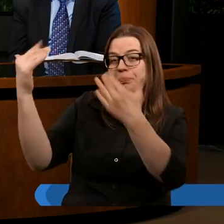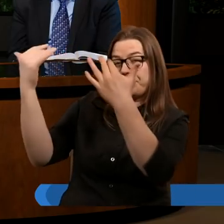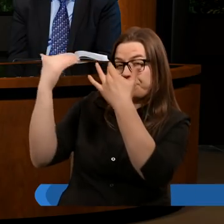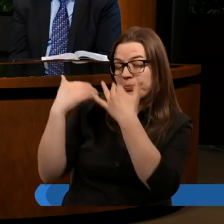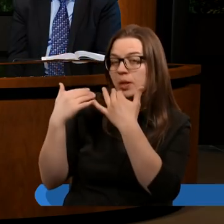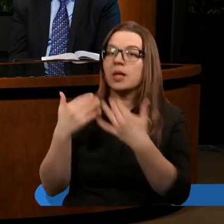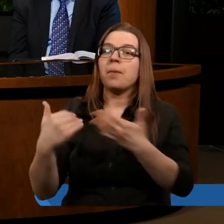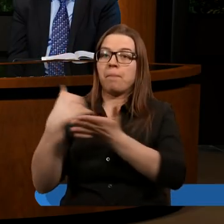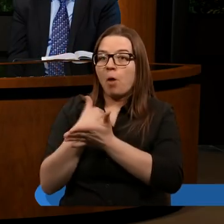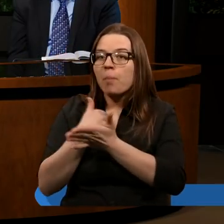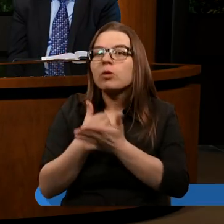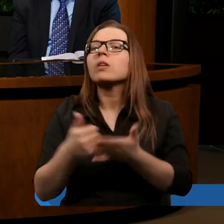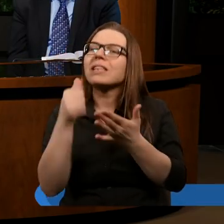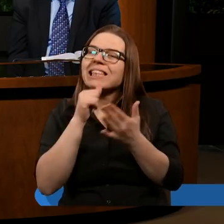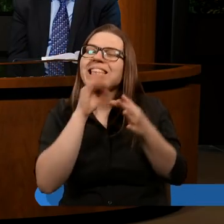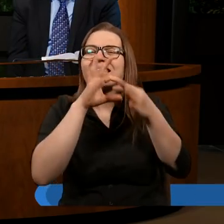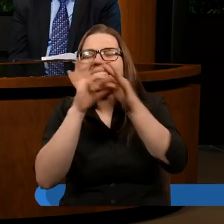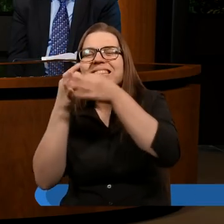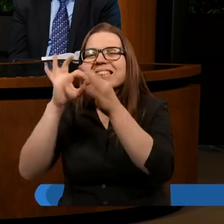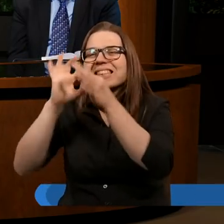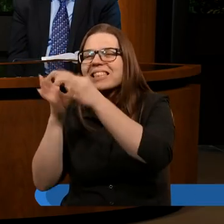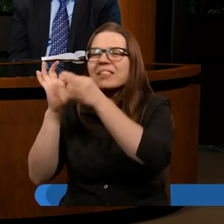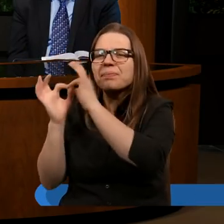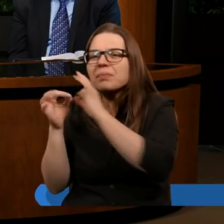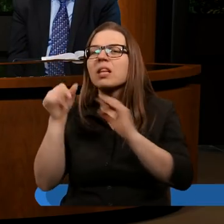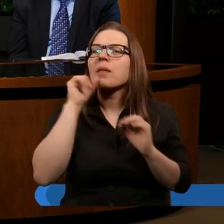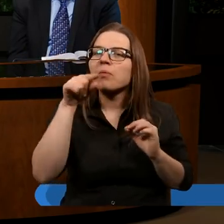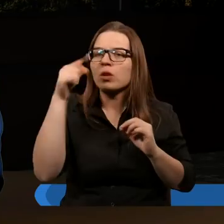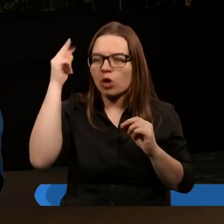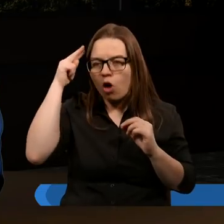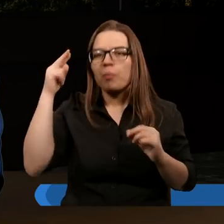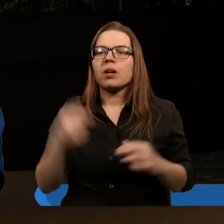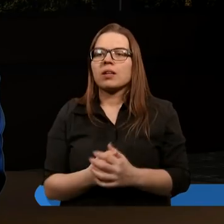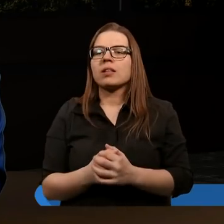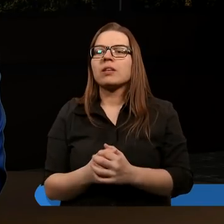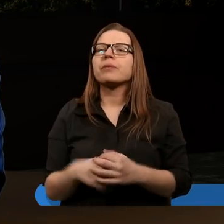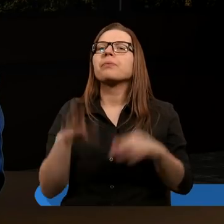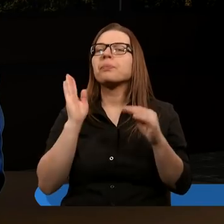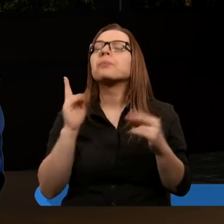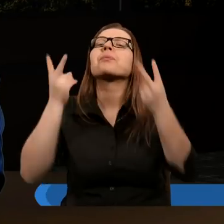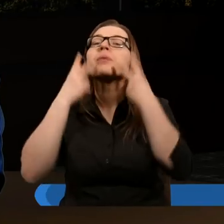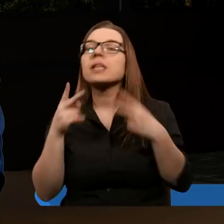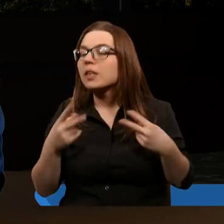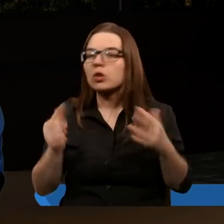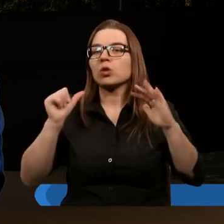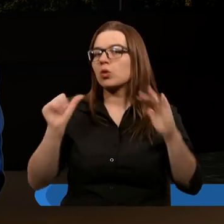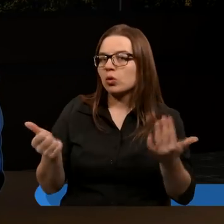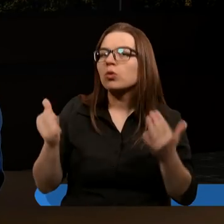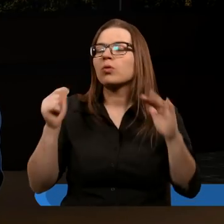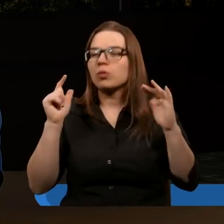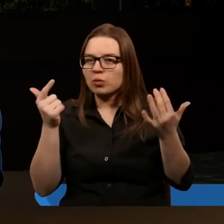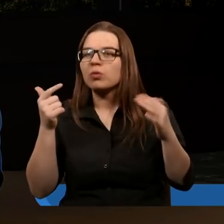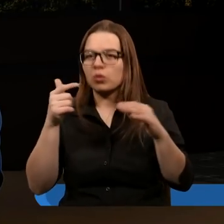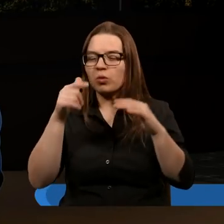połączyć to z minioną historią. Będę czytał szósty rozdział, pierwszy, drugi